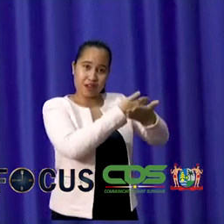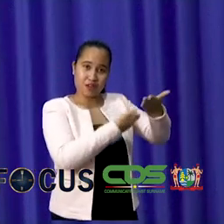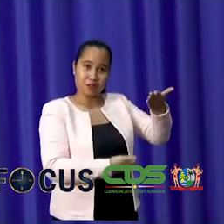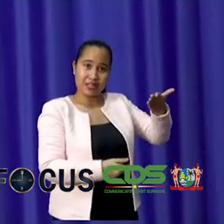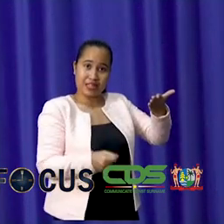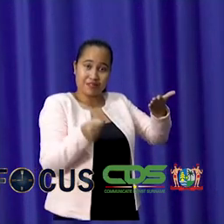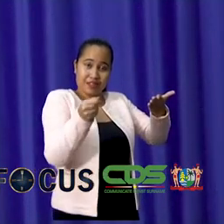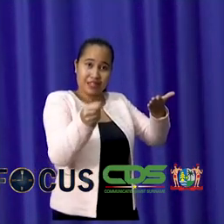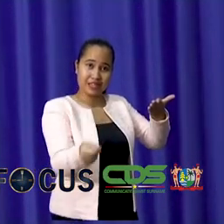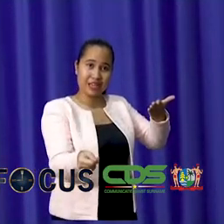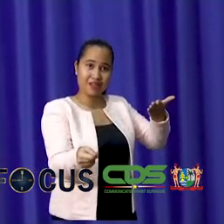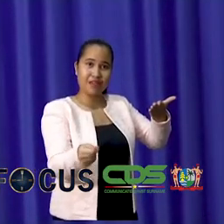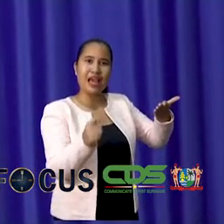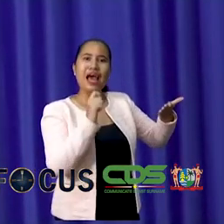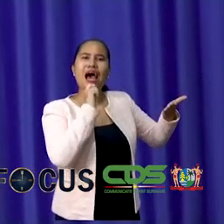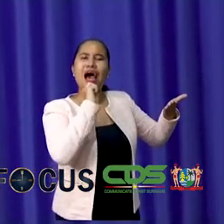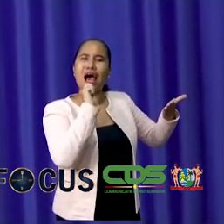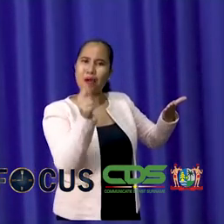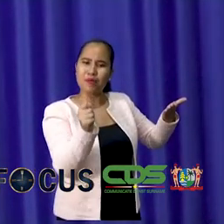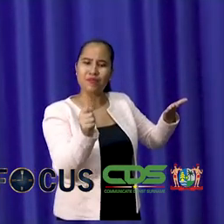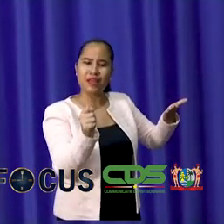aangeboden en de aanbevelingen,